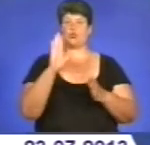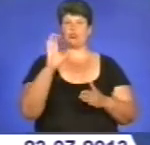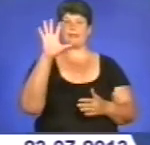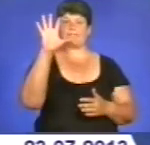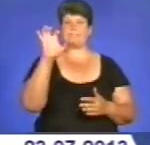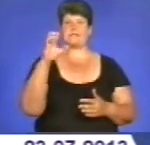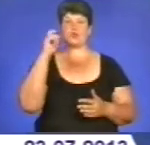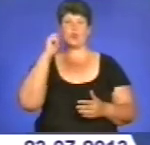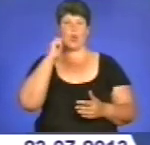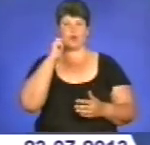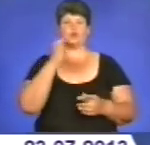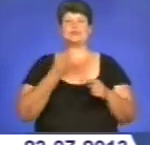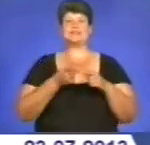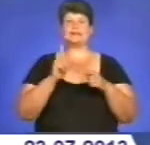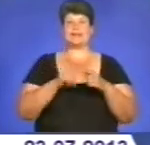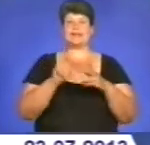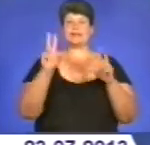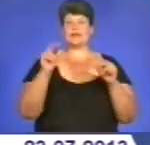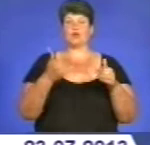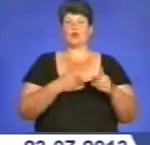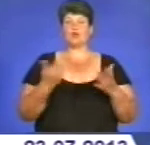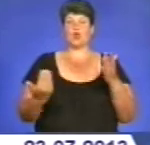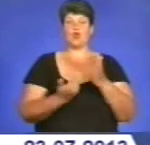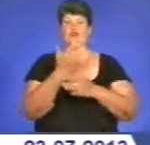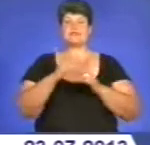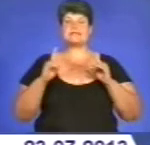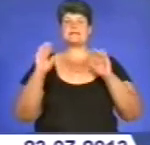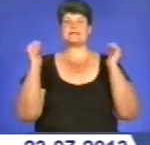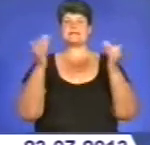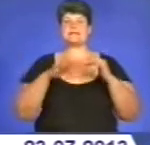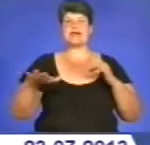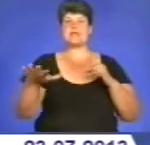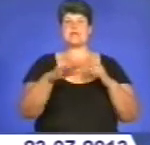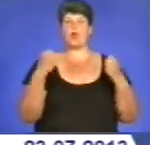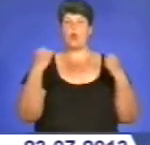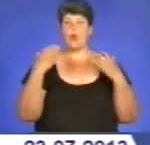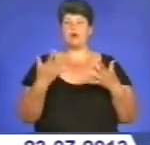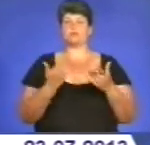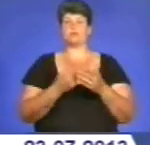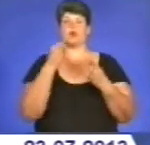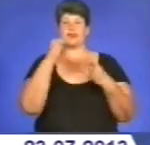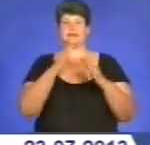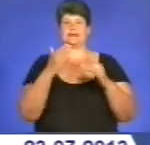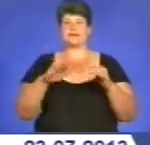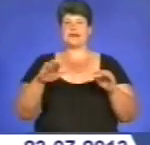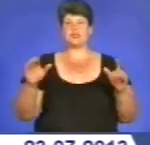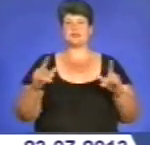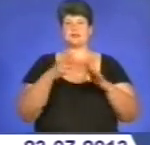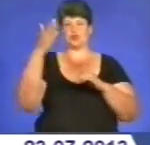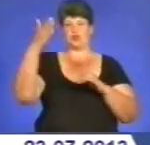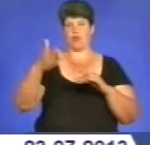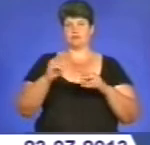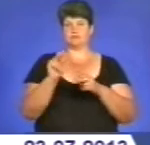До цієї дати мають оновити стадіон, відремонтувати дороги, поліпшити фасад школи та дитячого садка. Продовжує